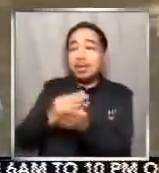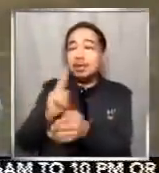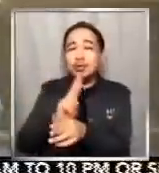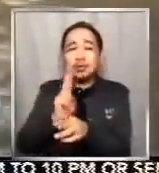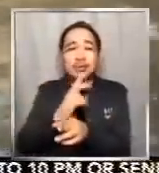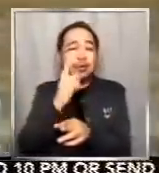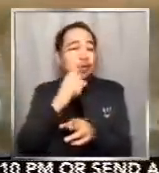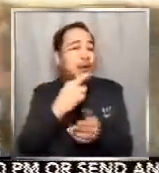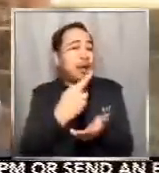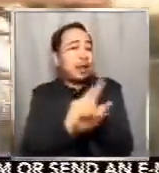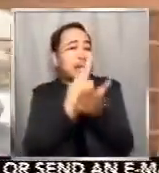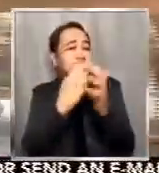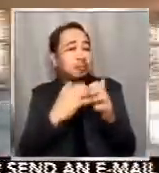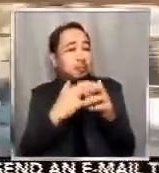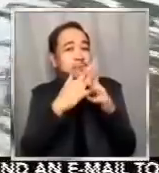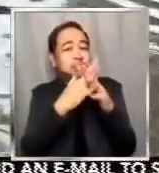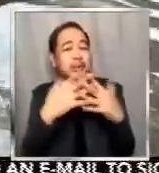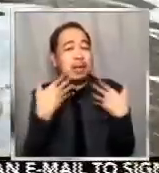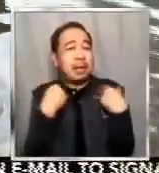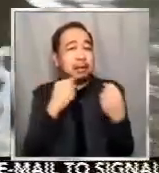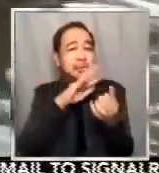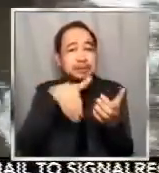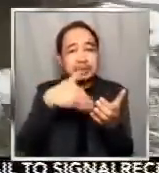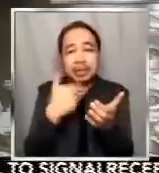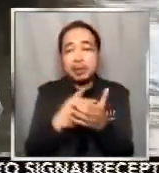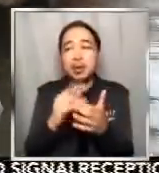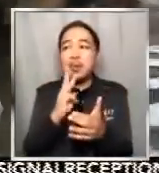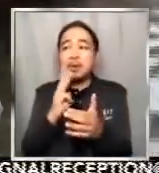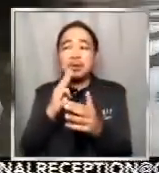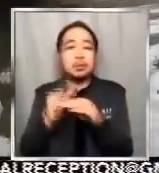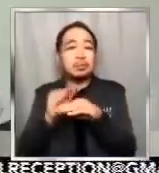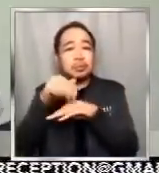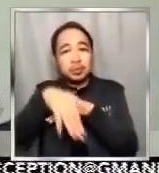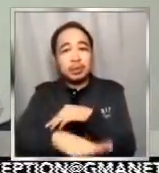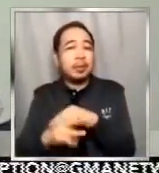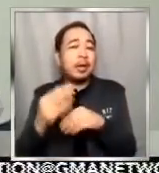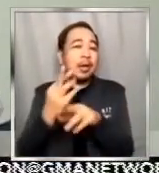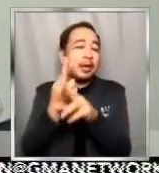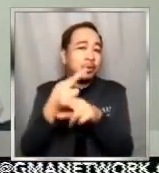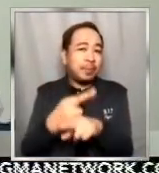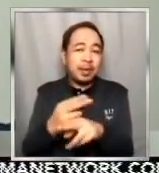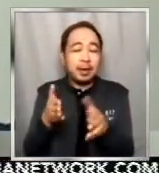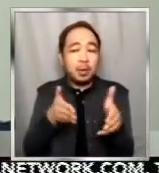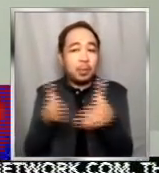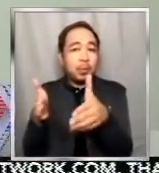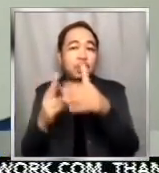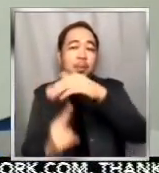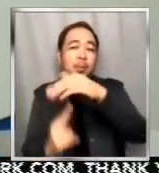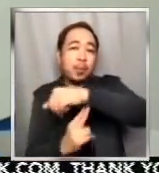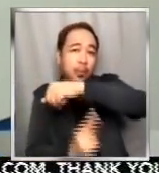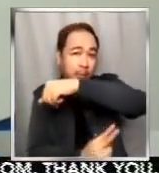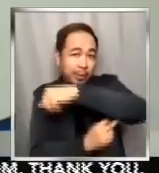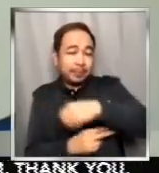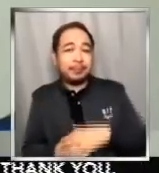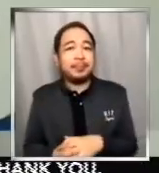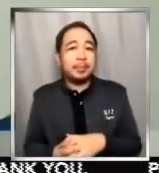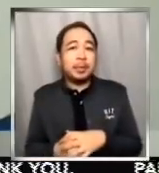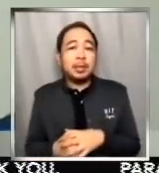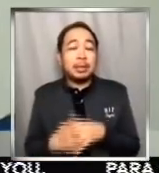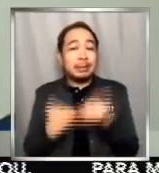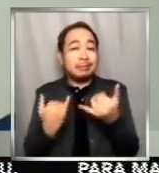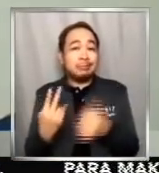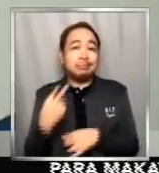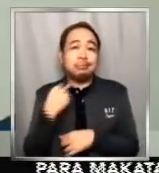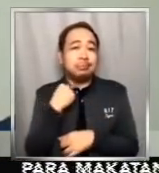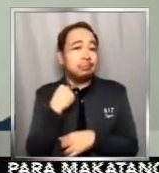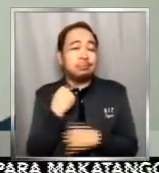center, irigasyon at konstruksyon ng kalsada o tulay. Wala na po kaming magagawa. Kung hindi, kung kahit